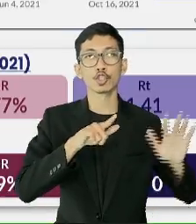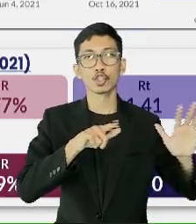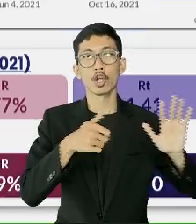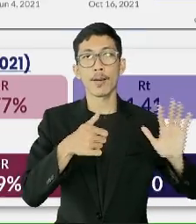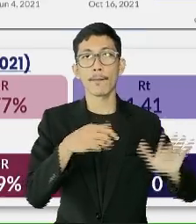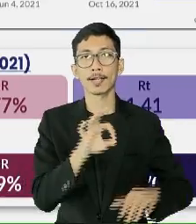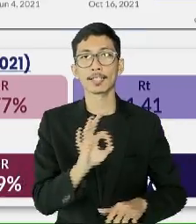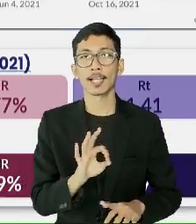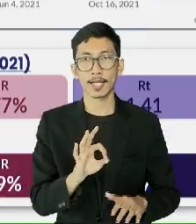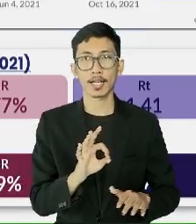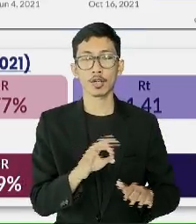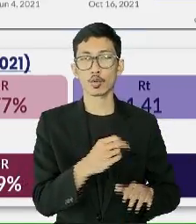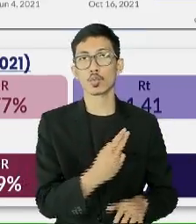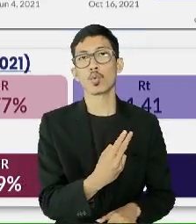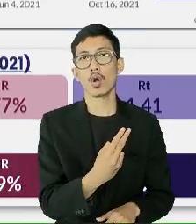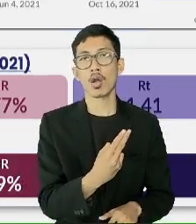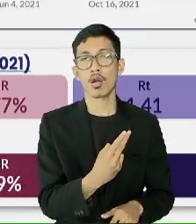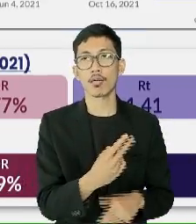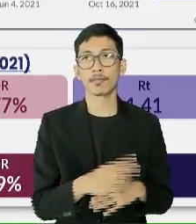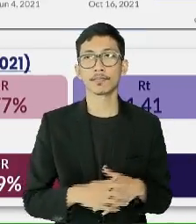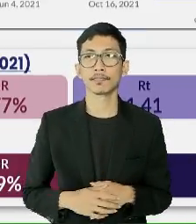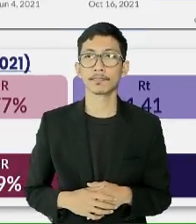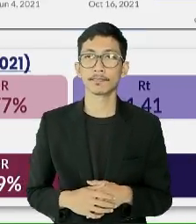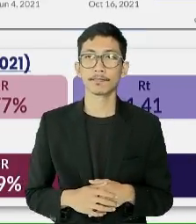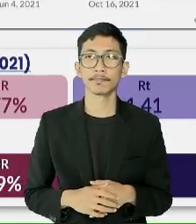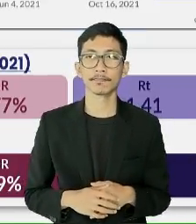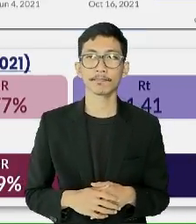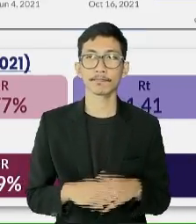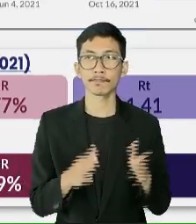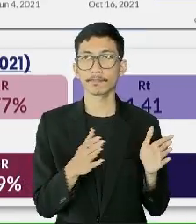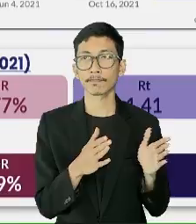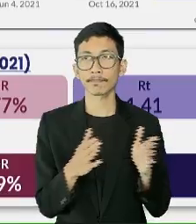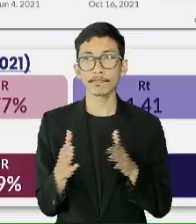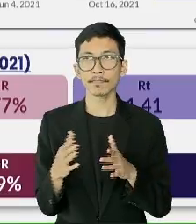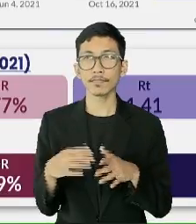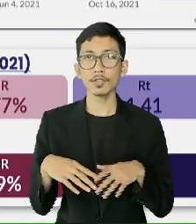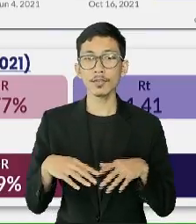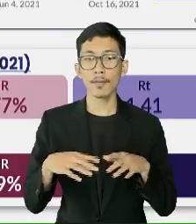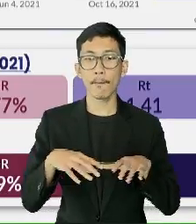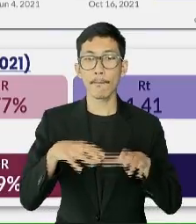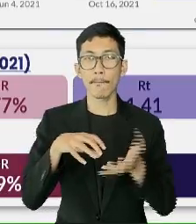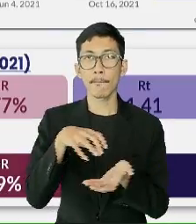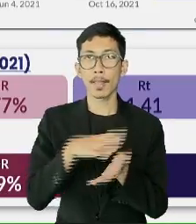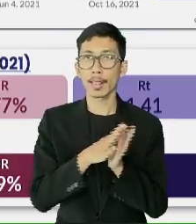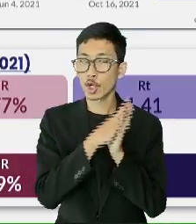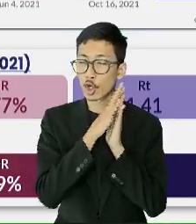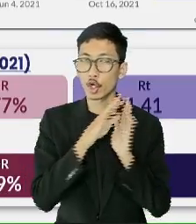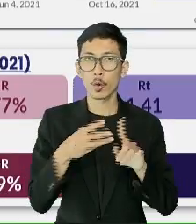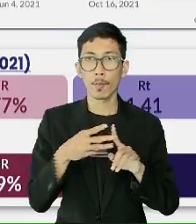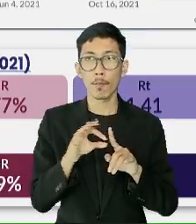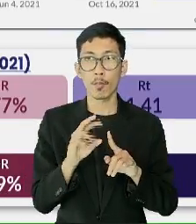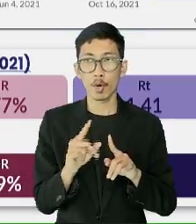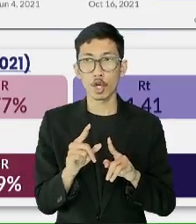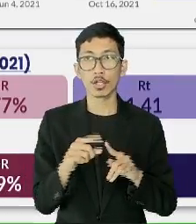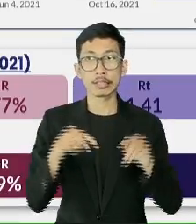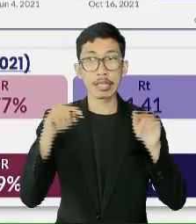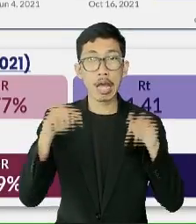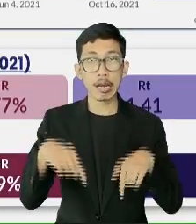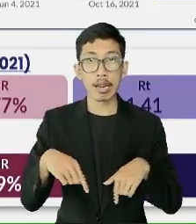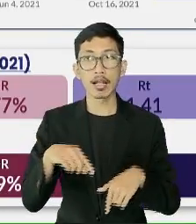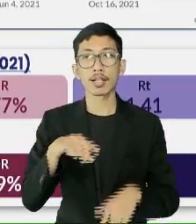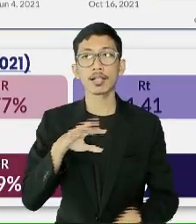kedua. Hal serupa juga teramati pada keterpakaian tempat tidur atau BOR yang saat ini berjumlah 5